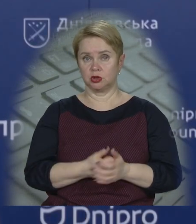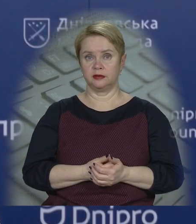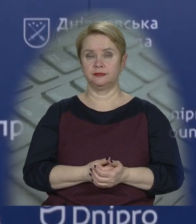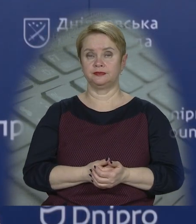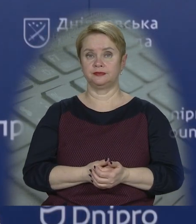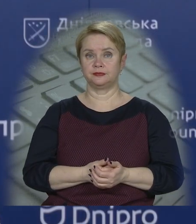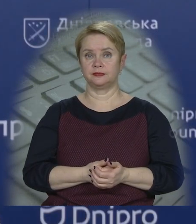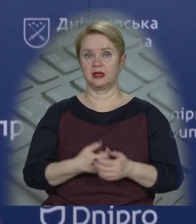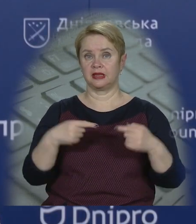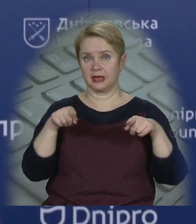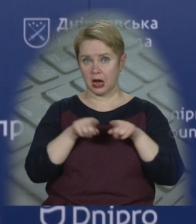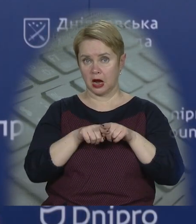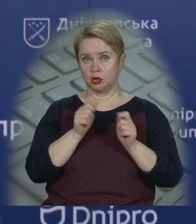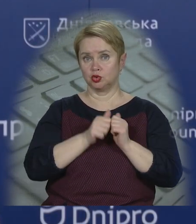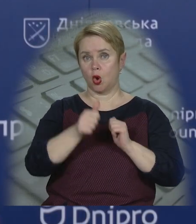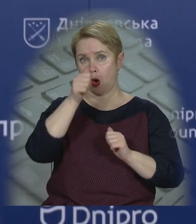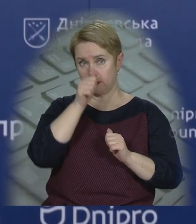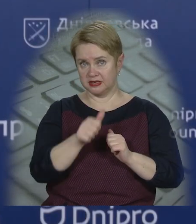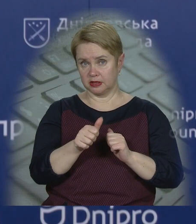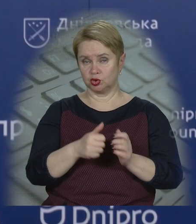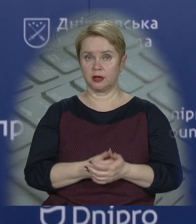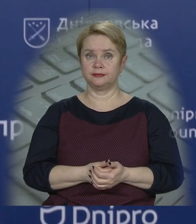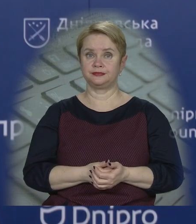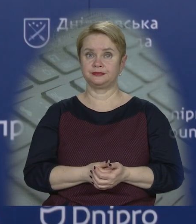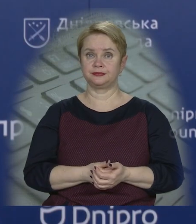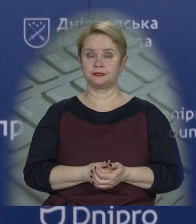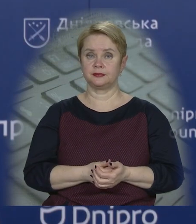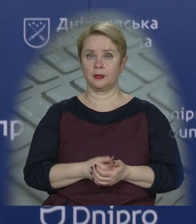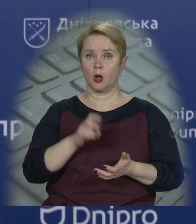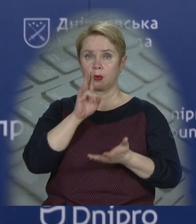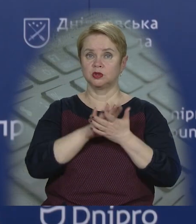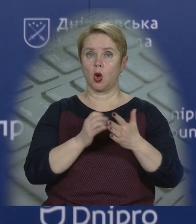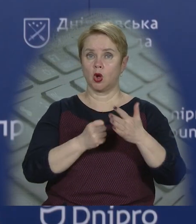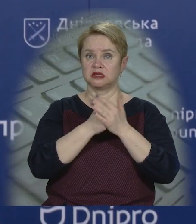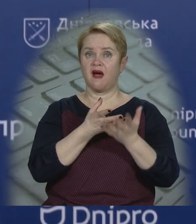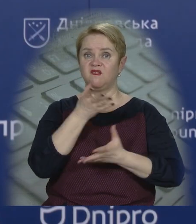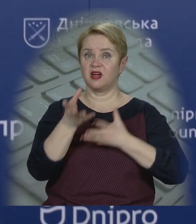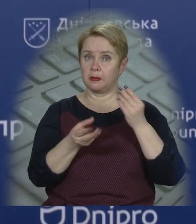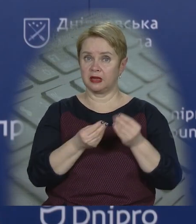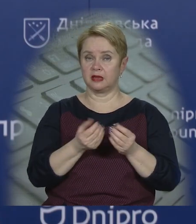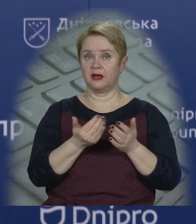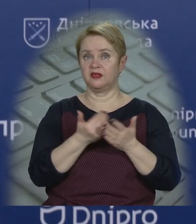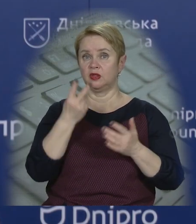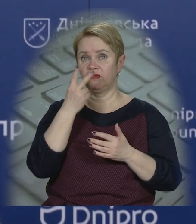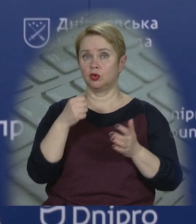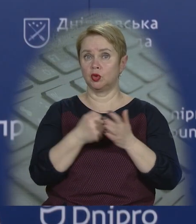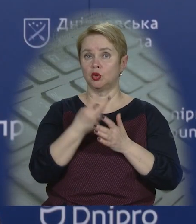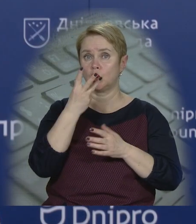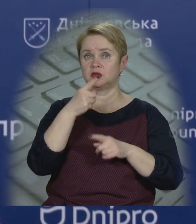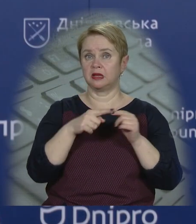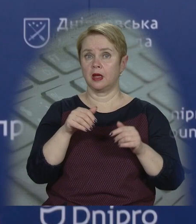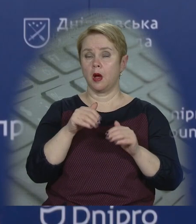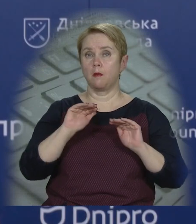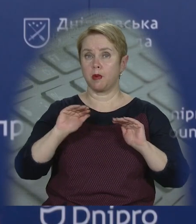на постійній основі виплата від 2 до 3